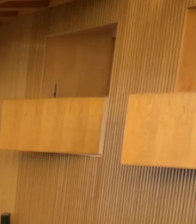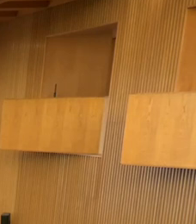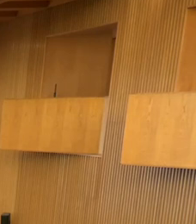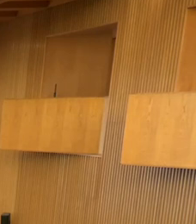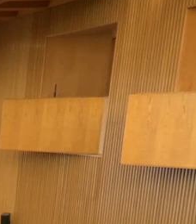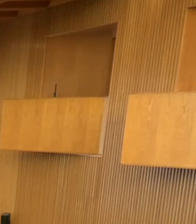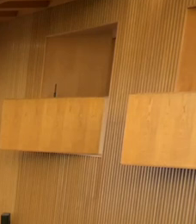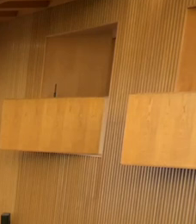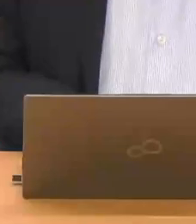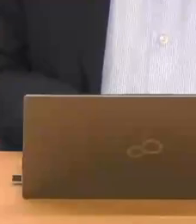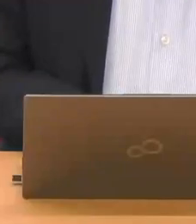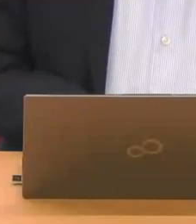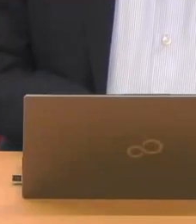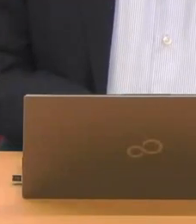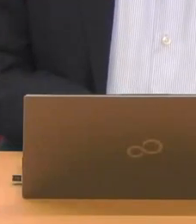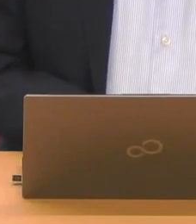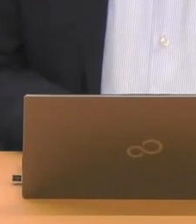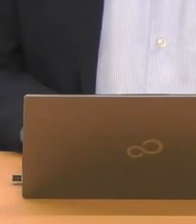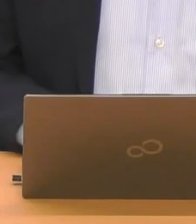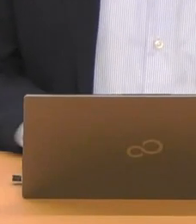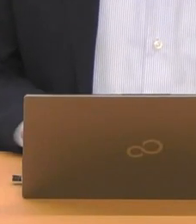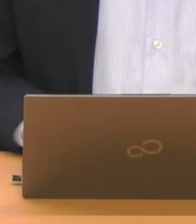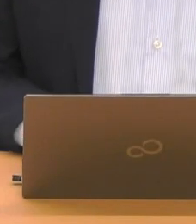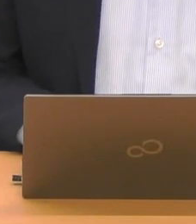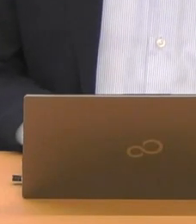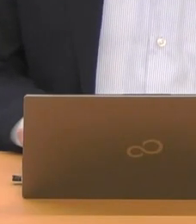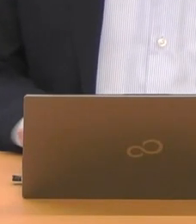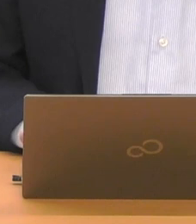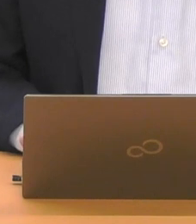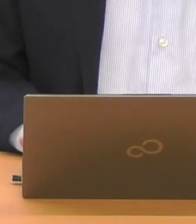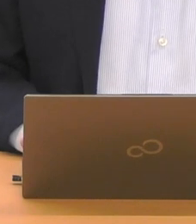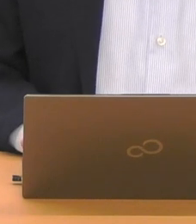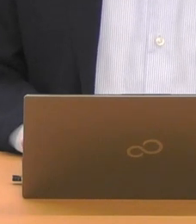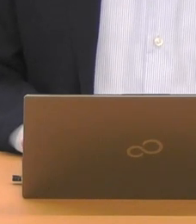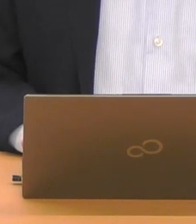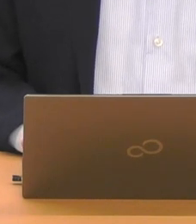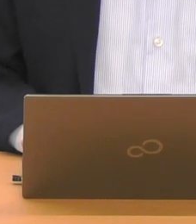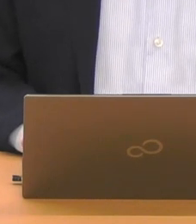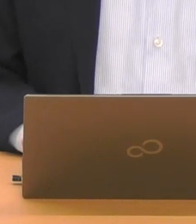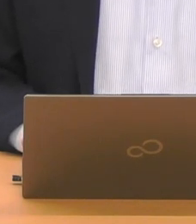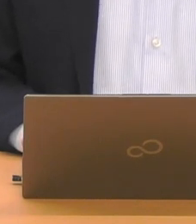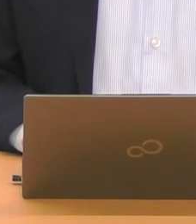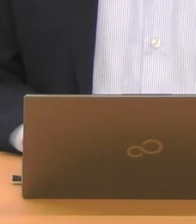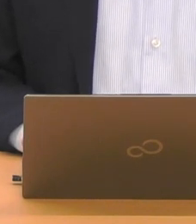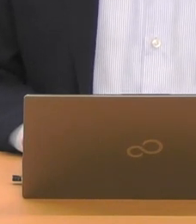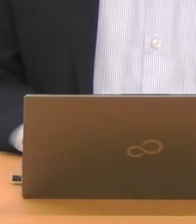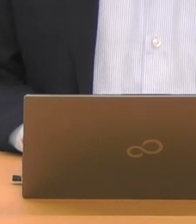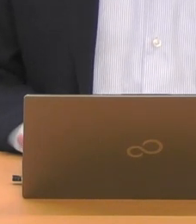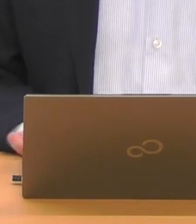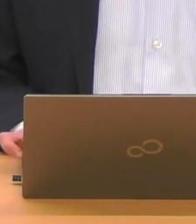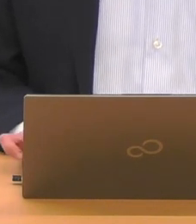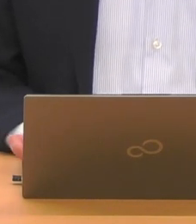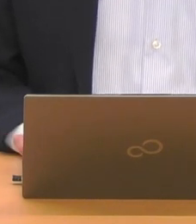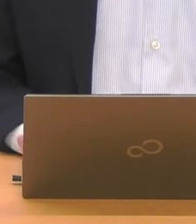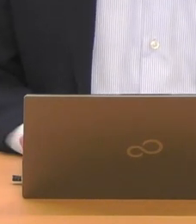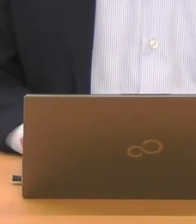den Änderungsantrag, der hier vorliegt, Herr Dr. Schulte-Wissermann, wollen